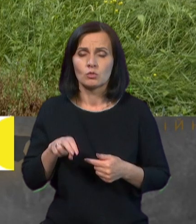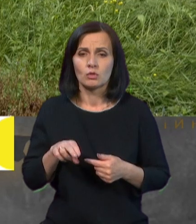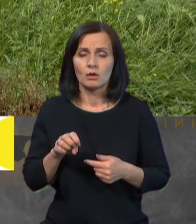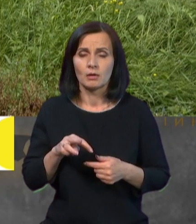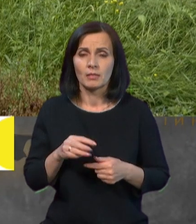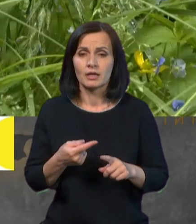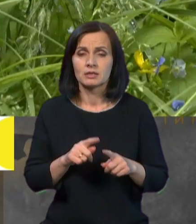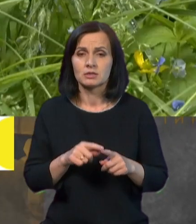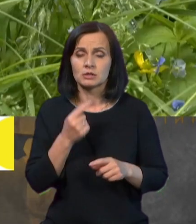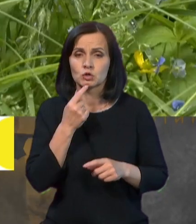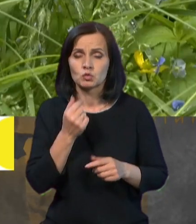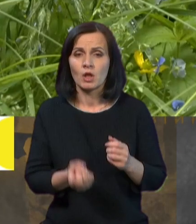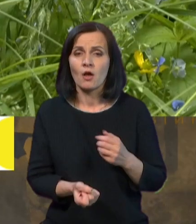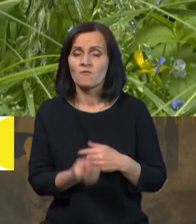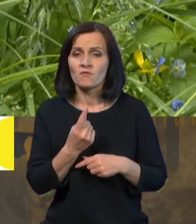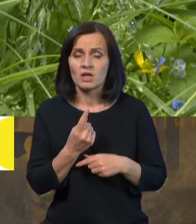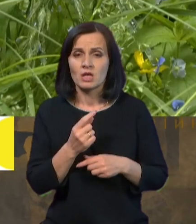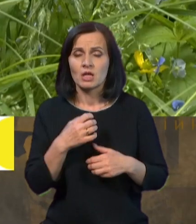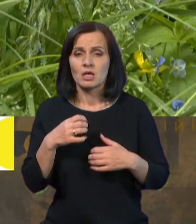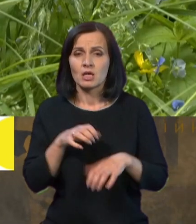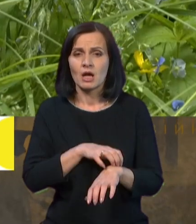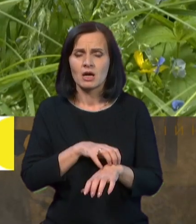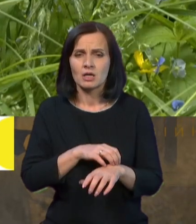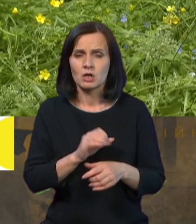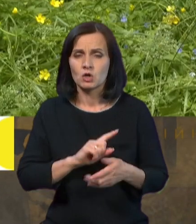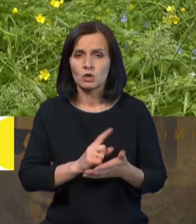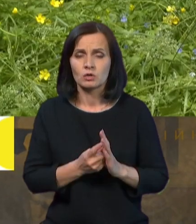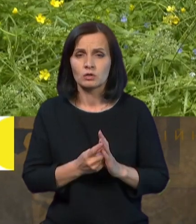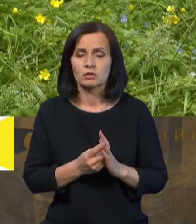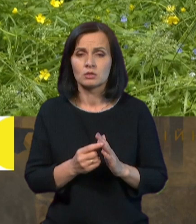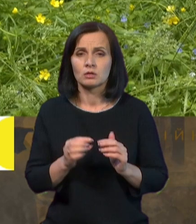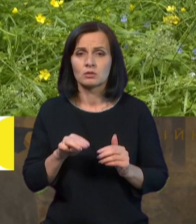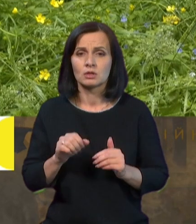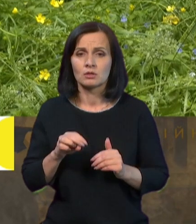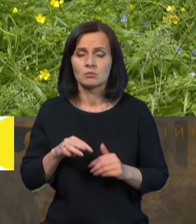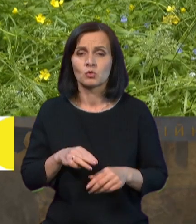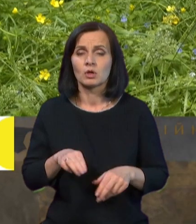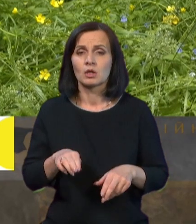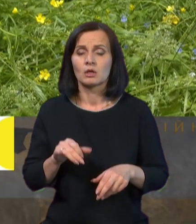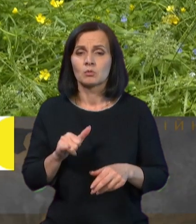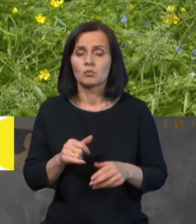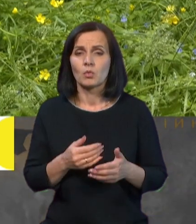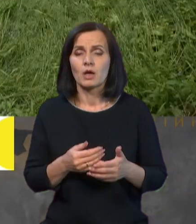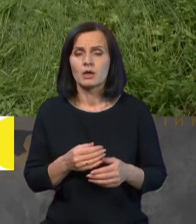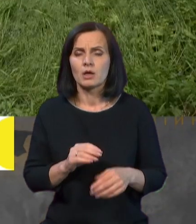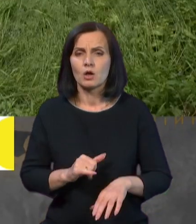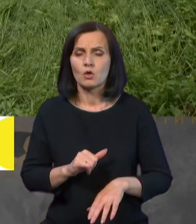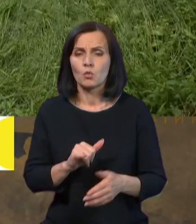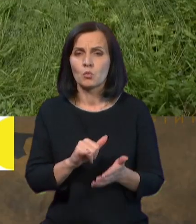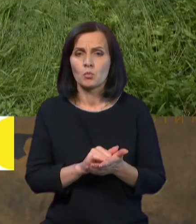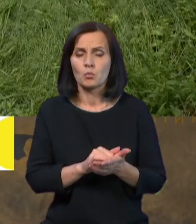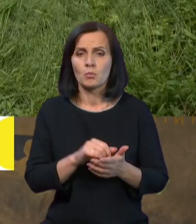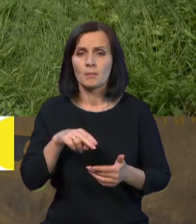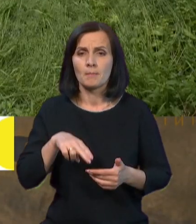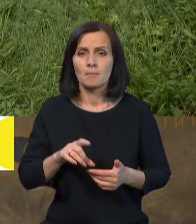виявлення алергії негайного титу, це алергопроби методом постановки прик-тесту. Коли на шкіру